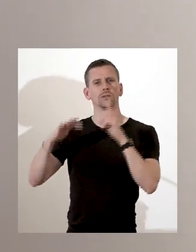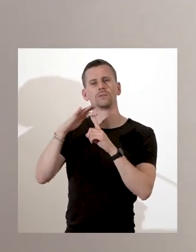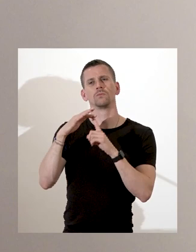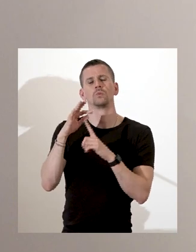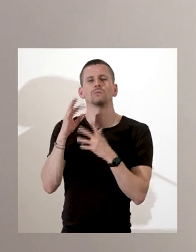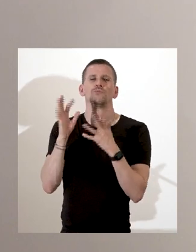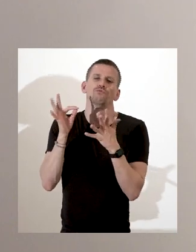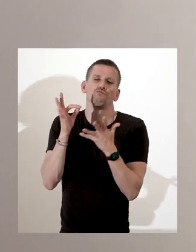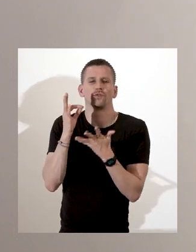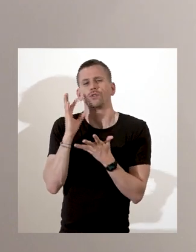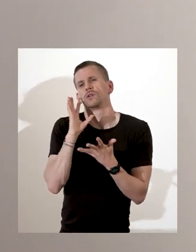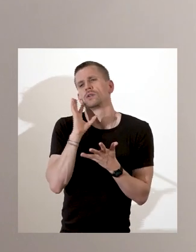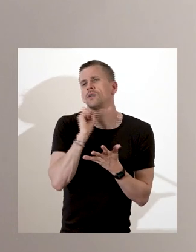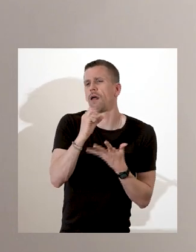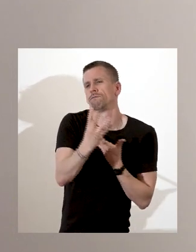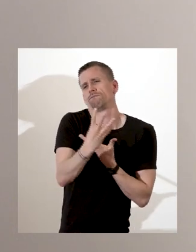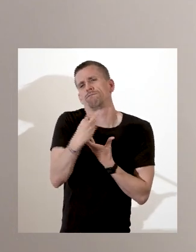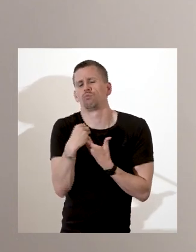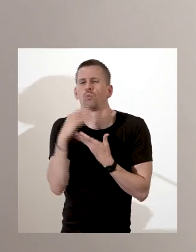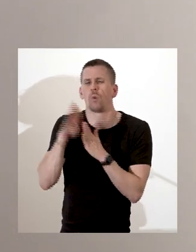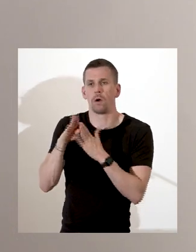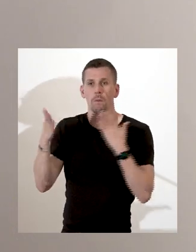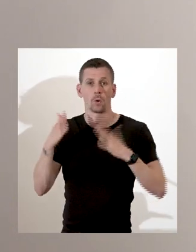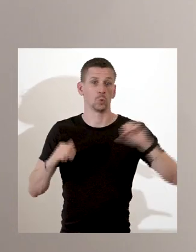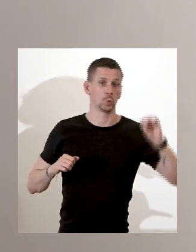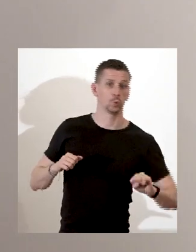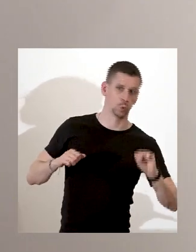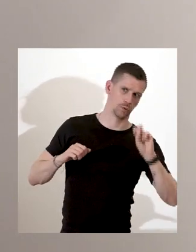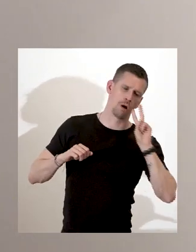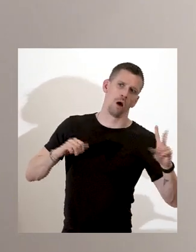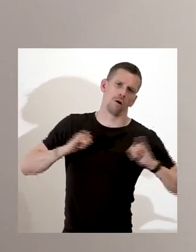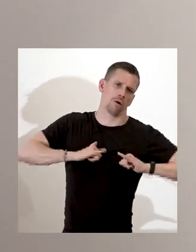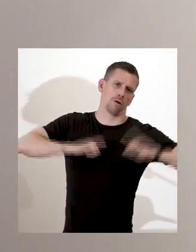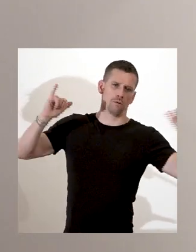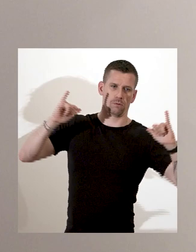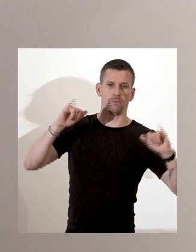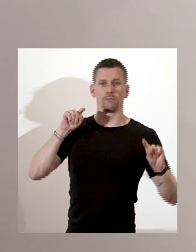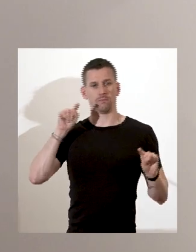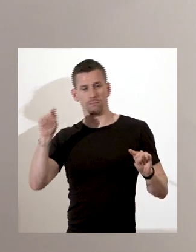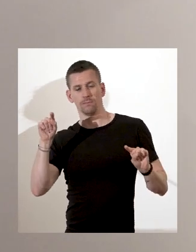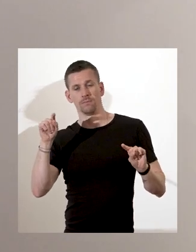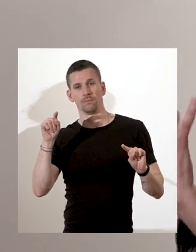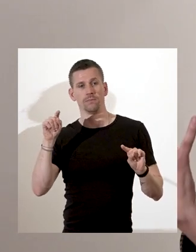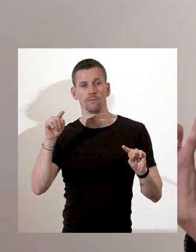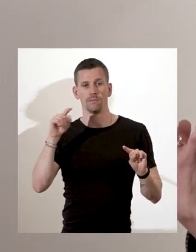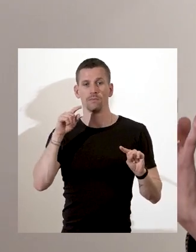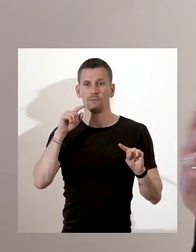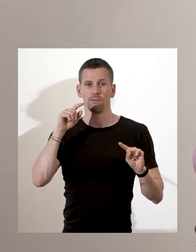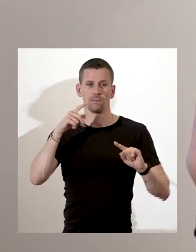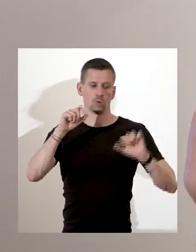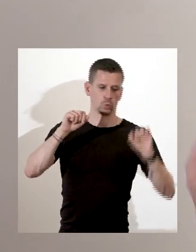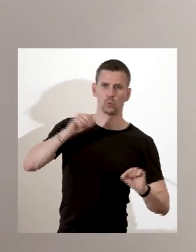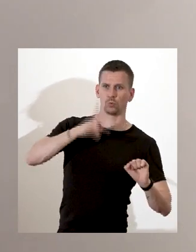C'est une façon de dire qu'il y a de l'esclavage sur tout le continent, mais qui ne revêt pas forcément la même importance. Et ce monument,